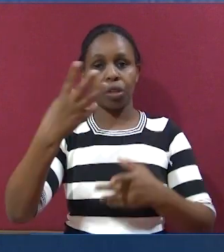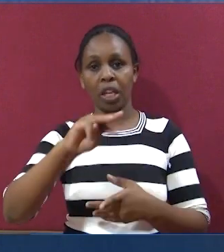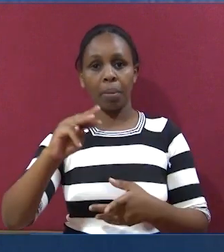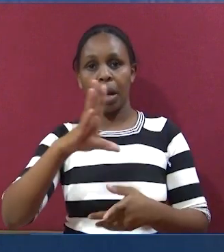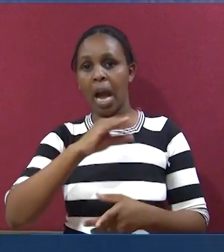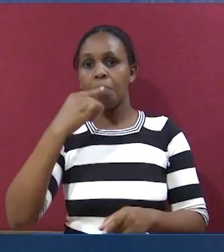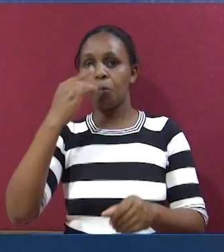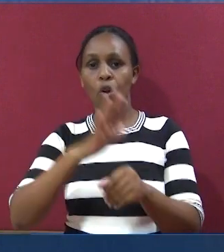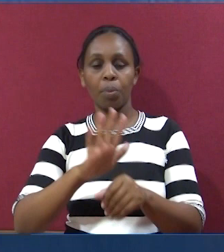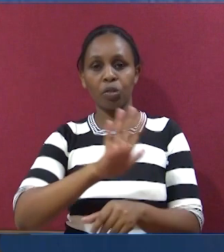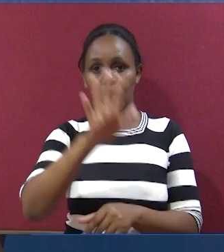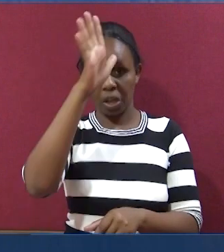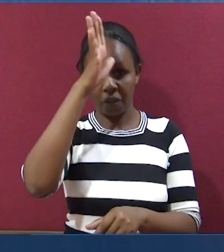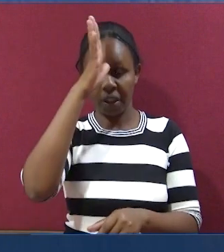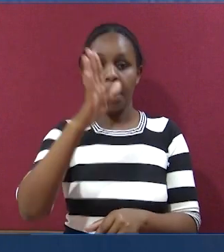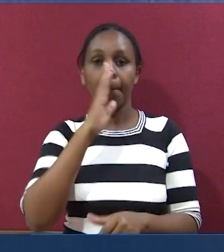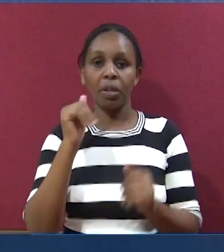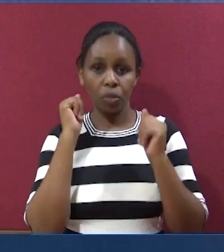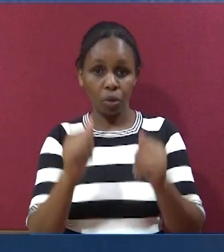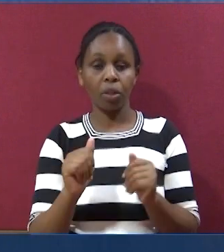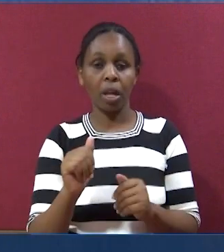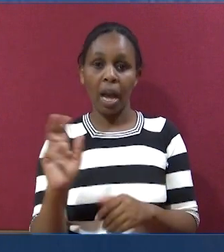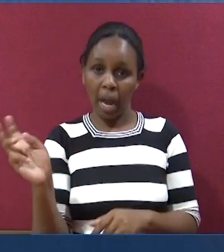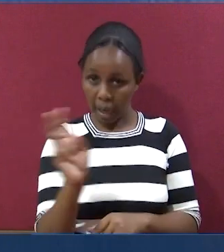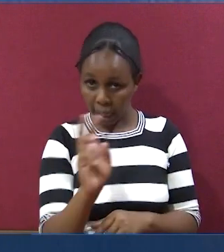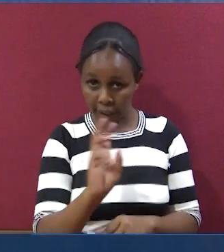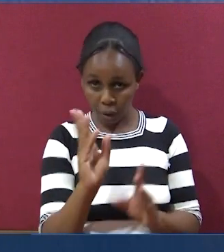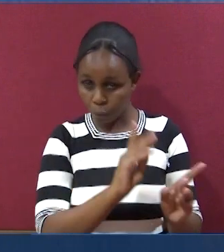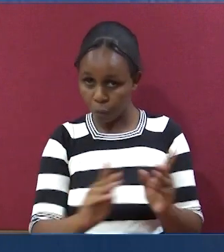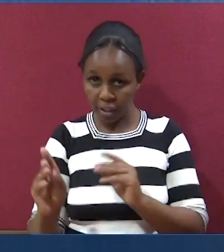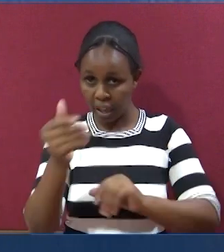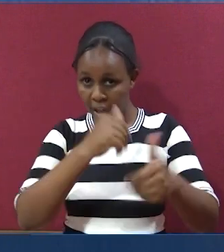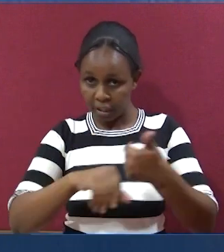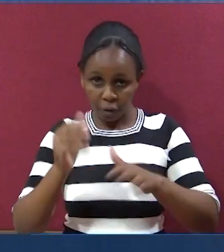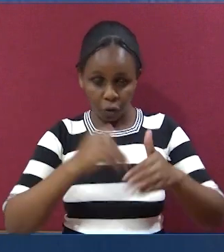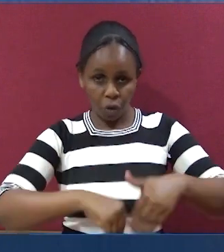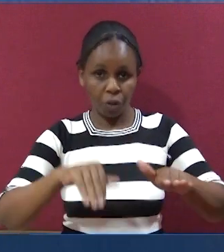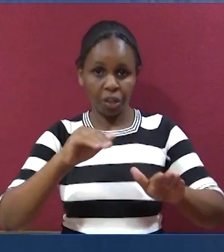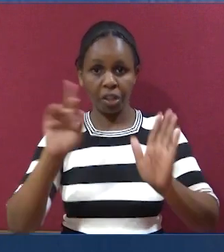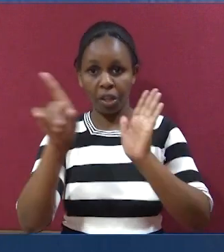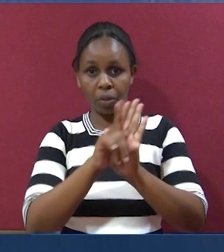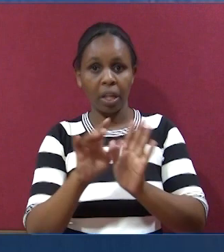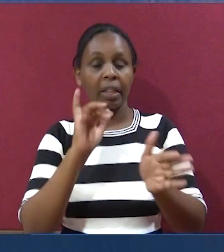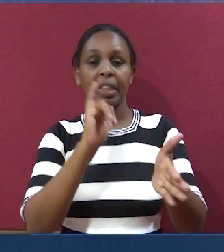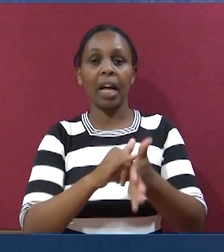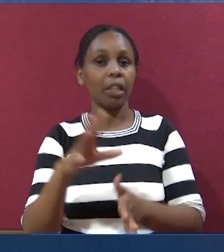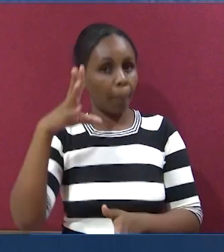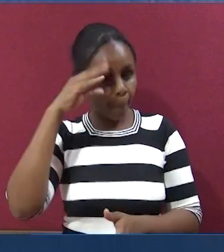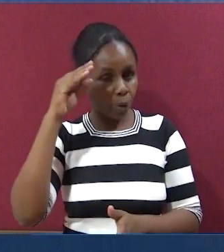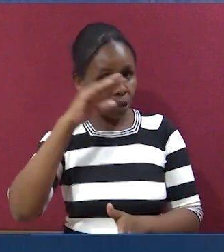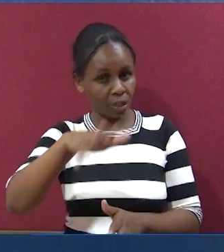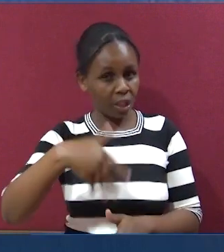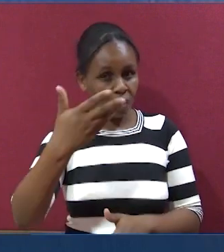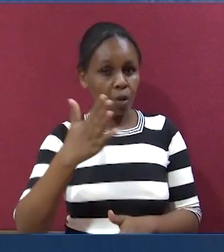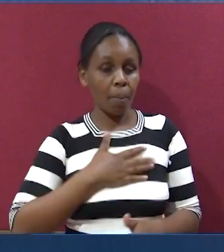zao ya kwamba ntawapa. Uwe odari tu na ushujaa mwingi. Wangalie kutenda sawasawa na sheria yote, alio